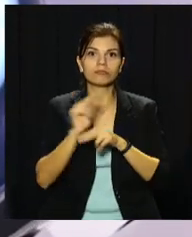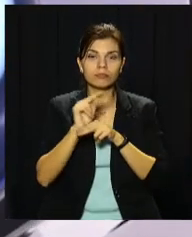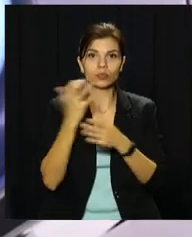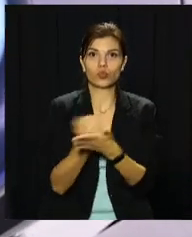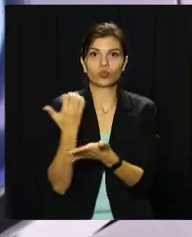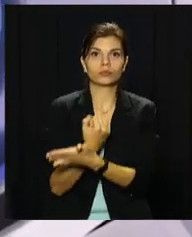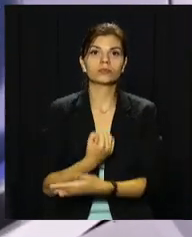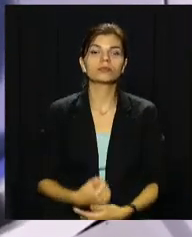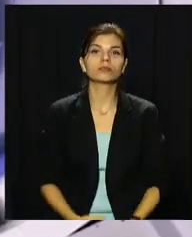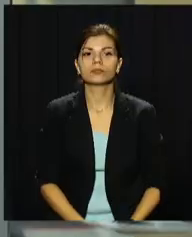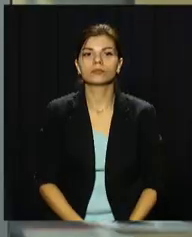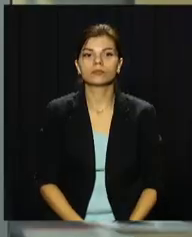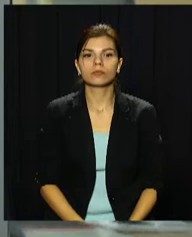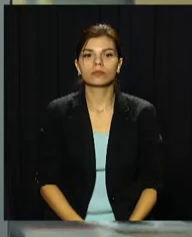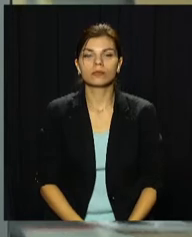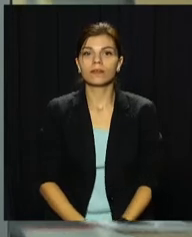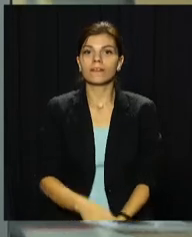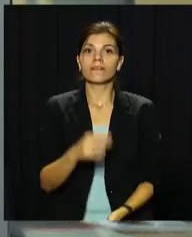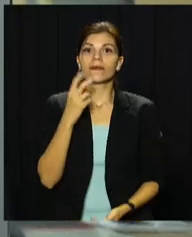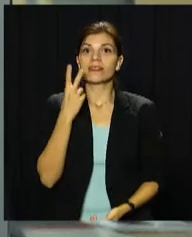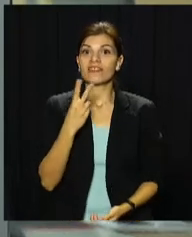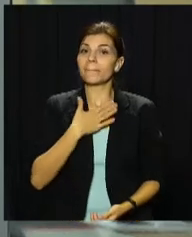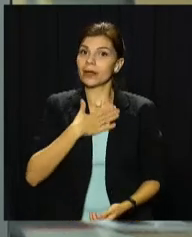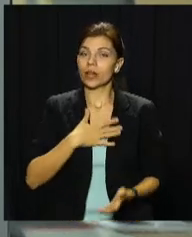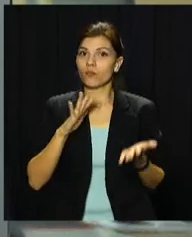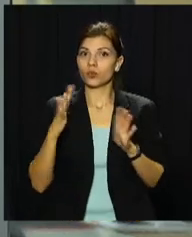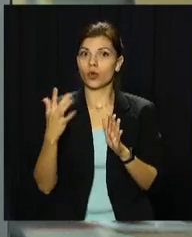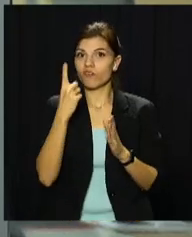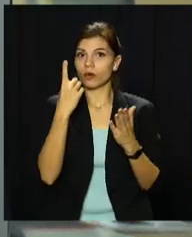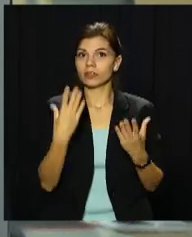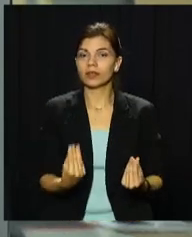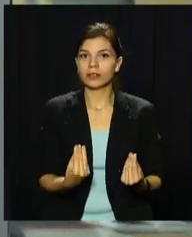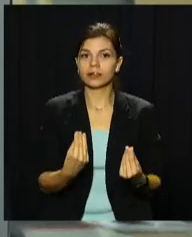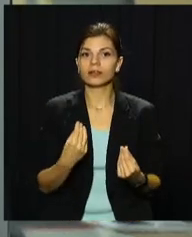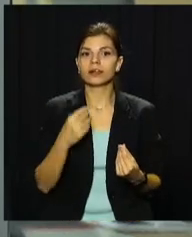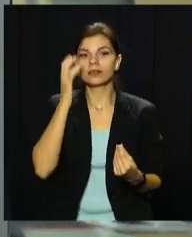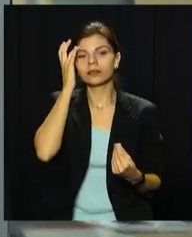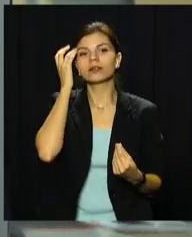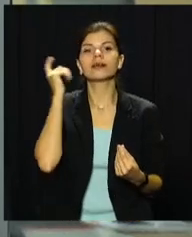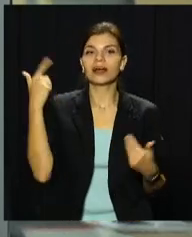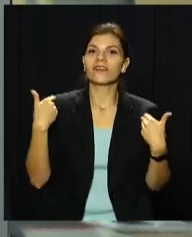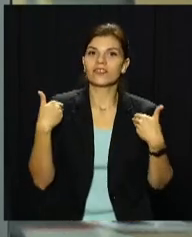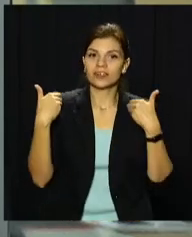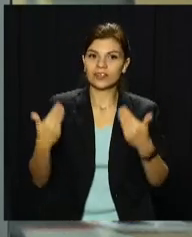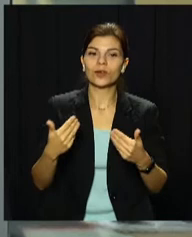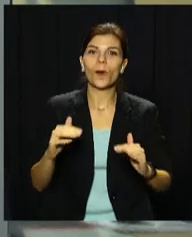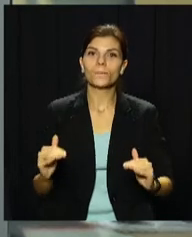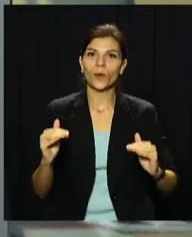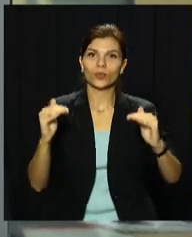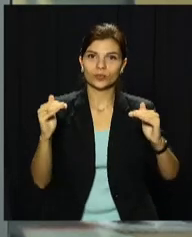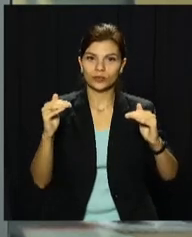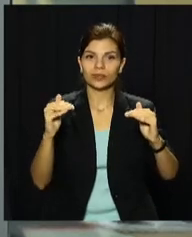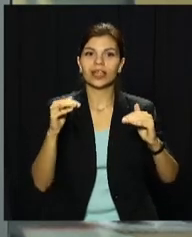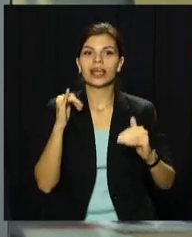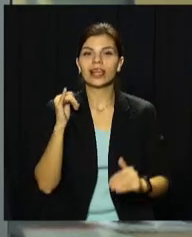закладу. Дві приємні події в один день. В ЦНАПі Кам'янського вітали підростаюче покоління та